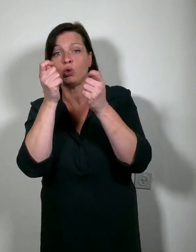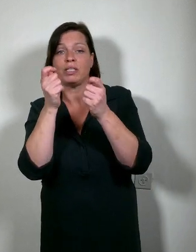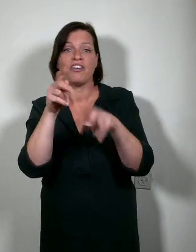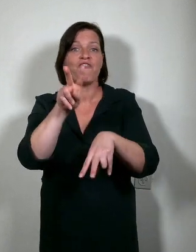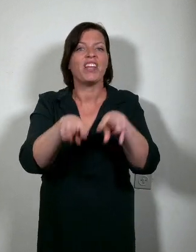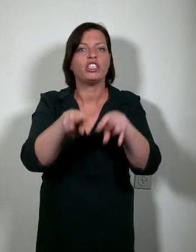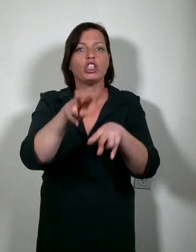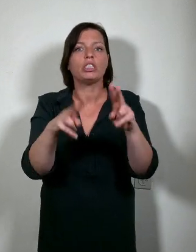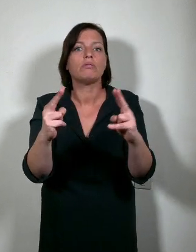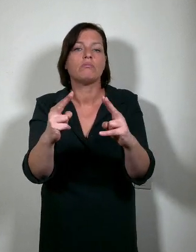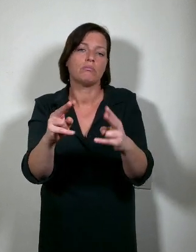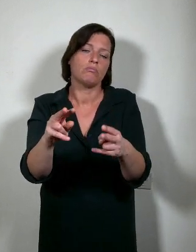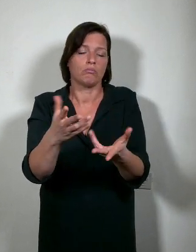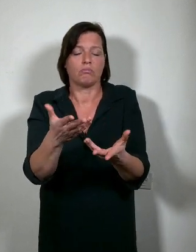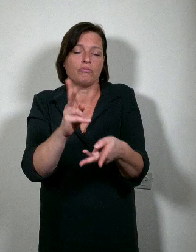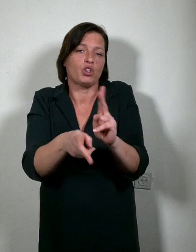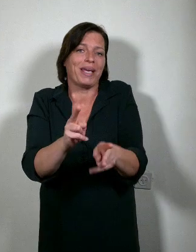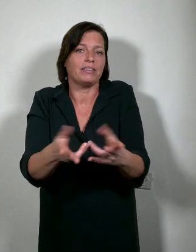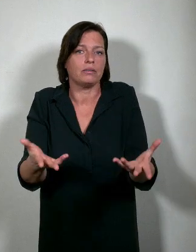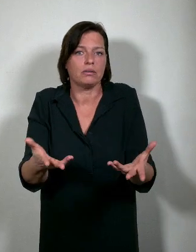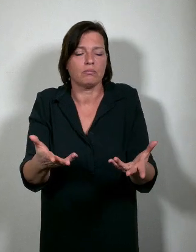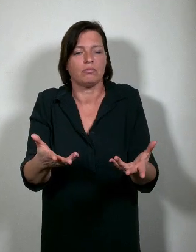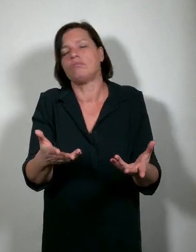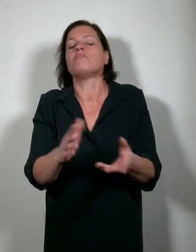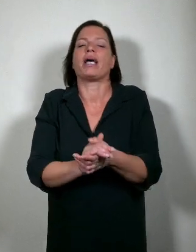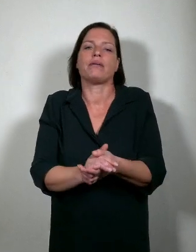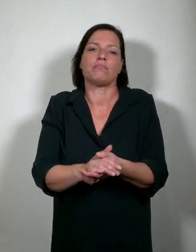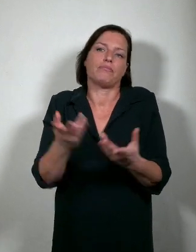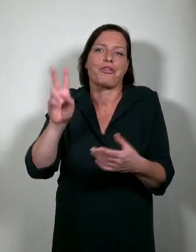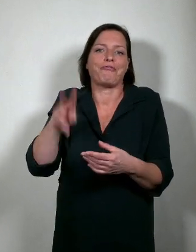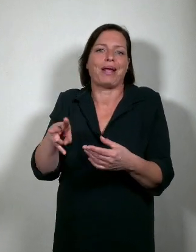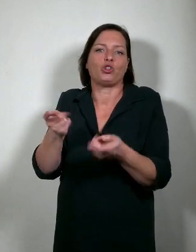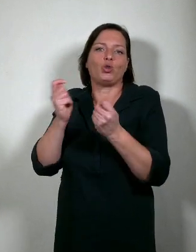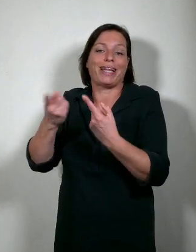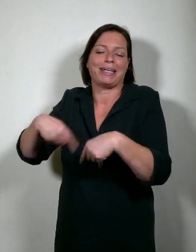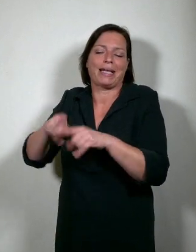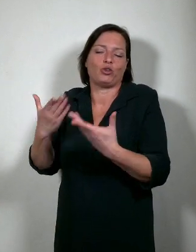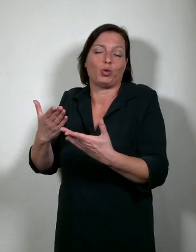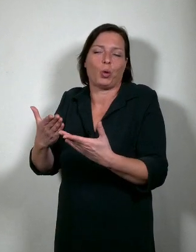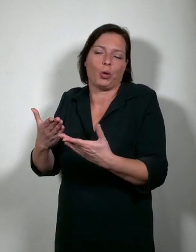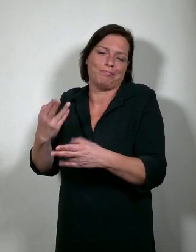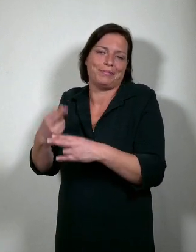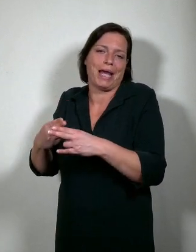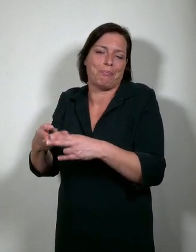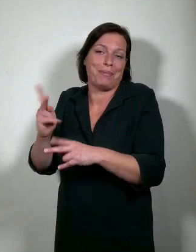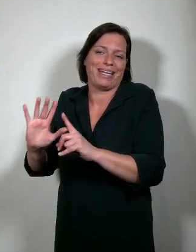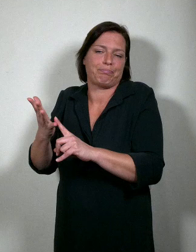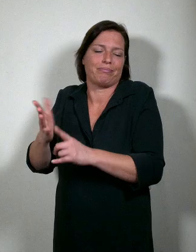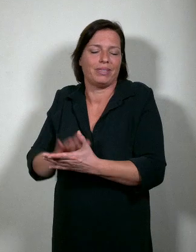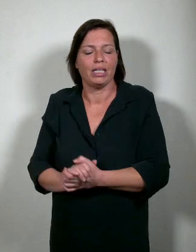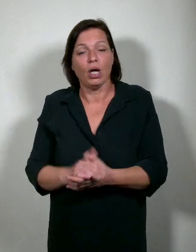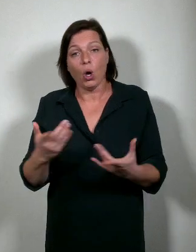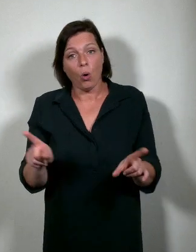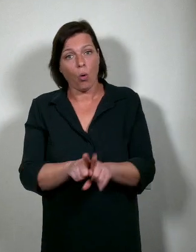zoals de Vlaamse vereniging van studenten die iets wat hipper noemt. Waar studenten van verschillende